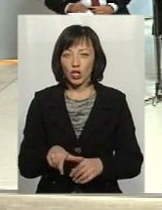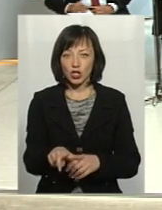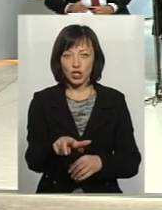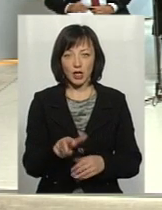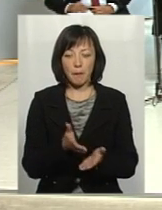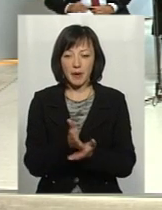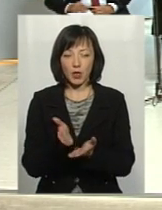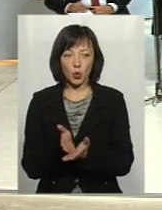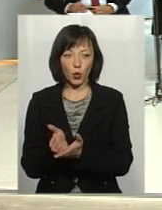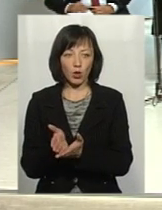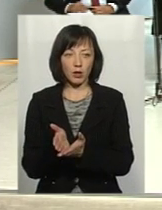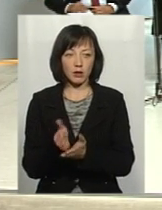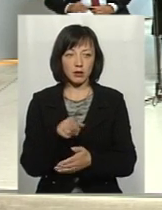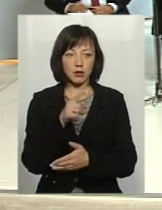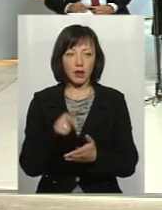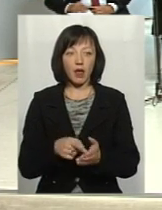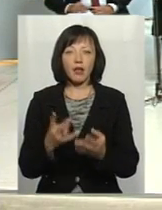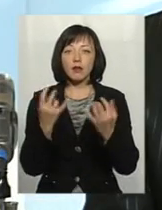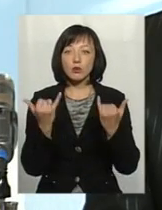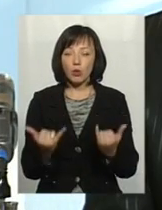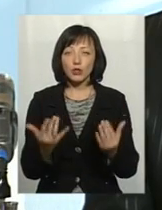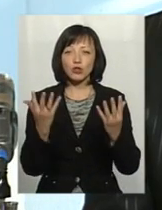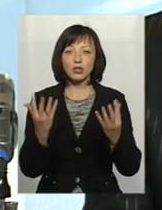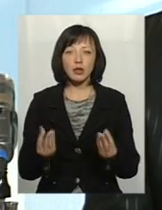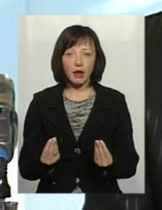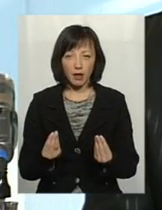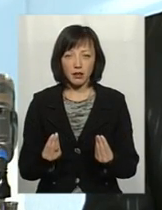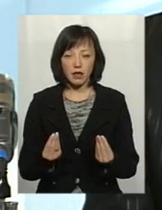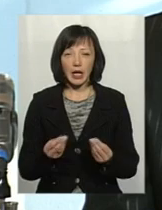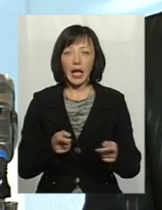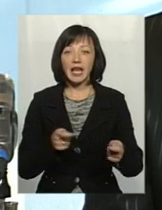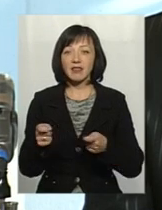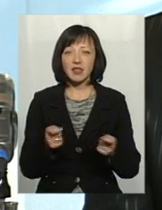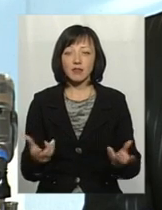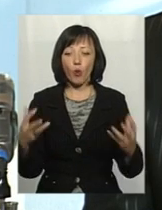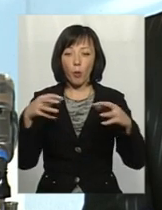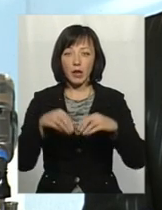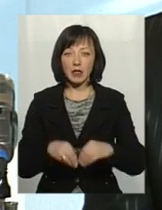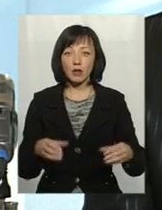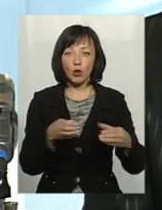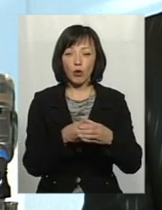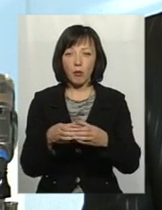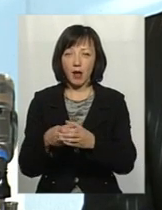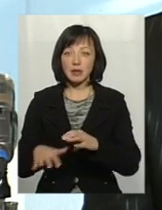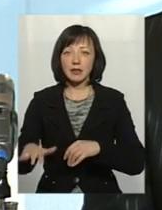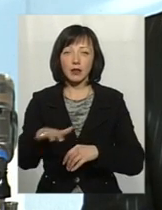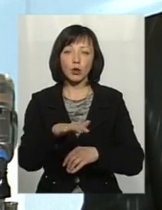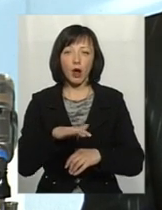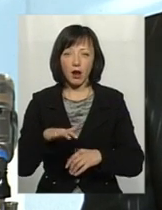притоки, які живуть Хомор? Дякую. На сьогоднішній день керівництво об'єднаної громади територіальної